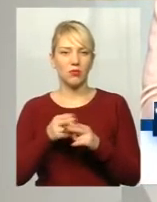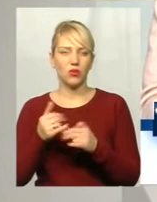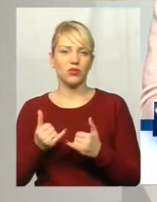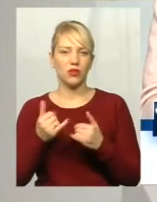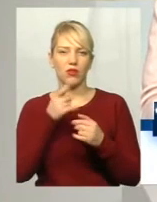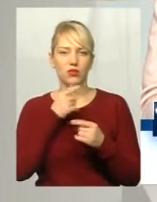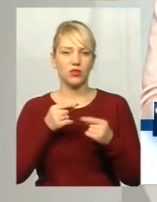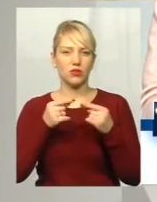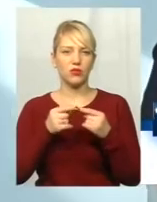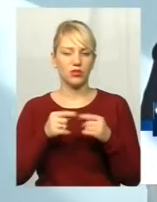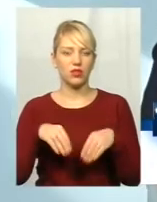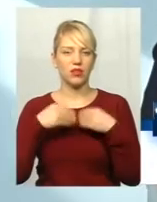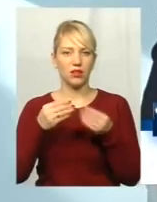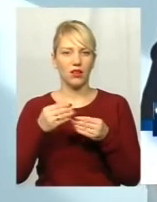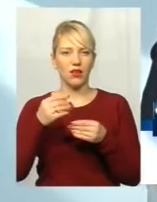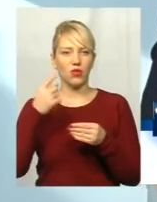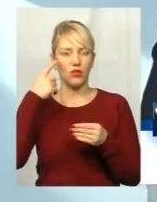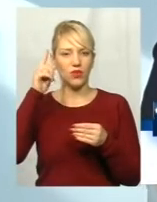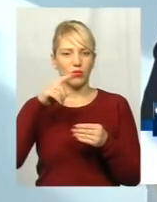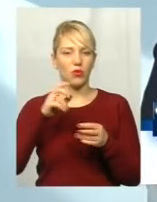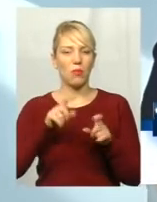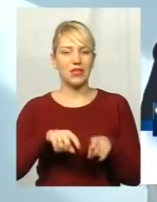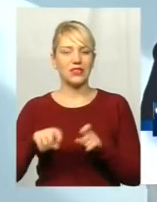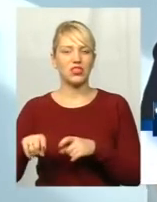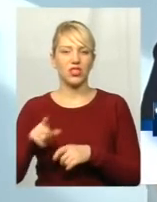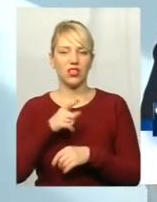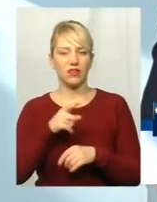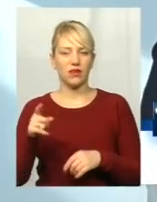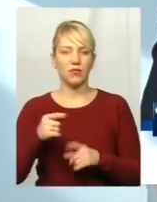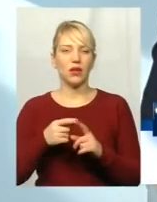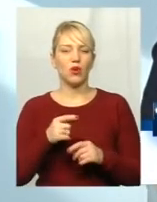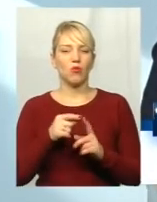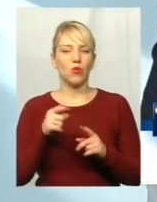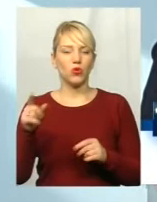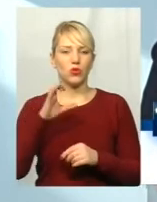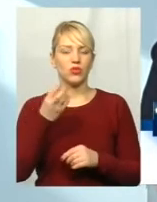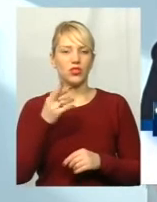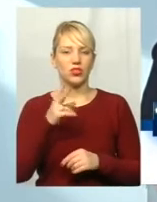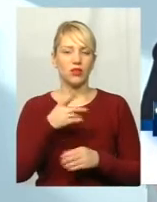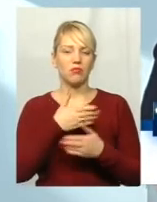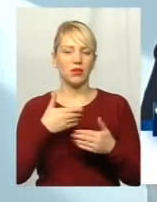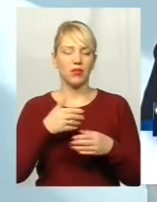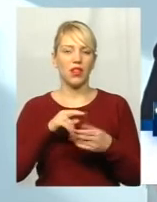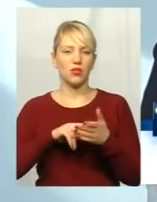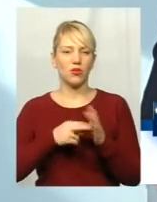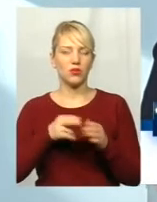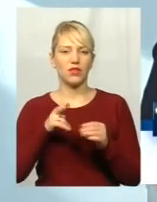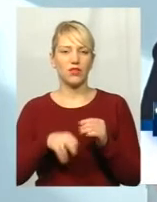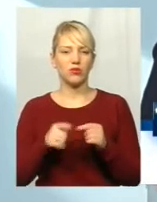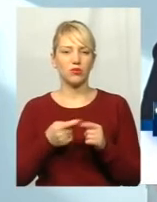доведення до відомого пасажирів безпосередньо графіків. Протягом січня ми плануємо завершити цю роботу і вже наприкінці